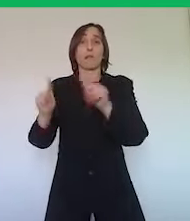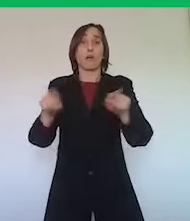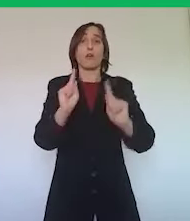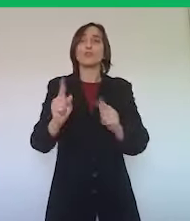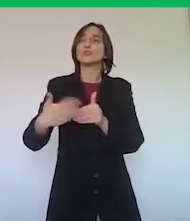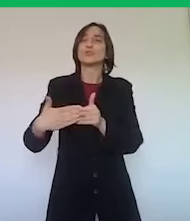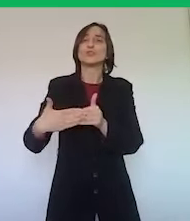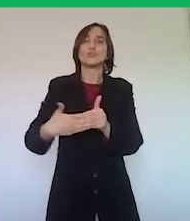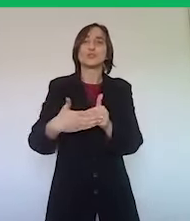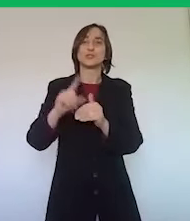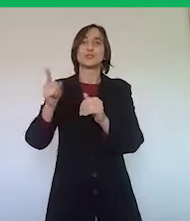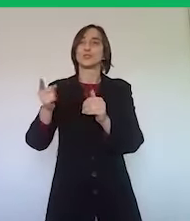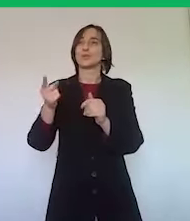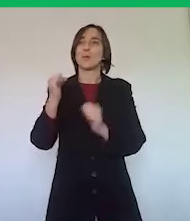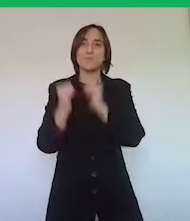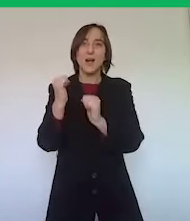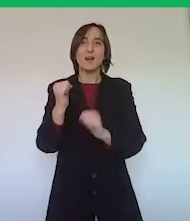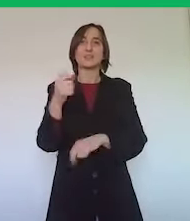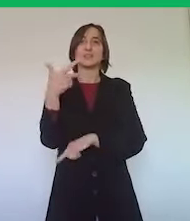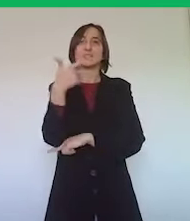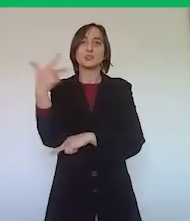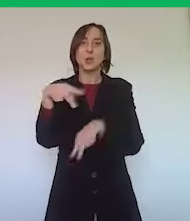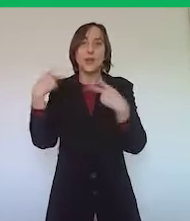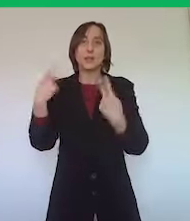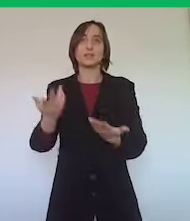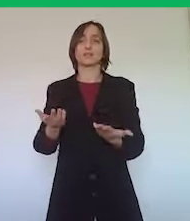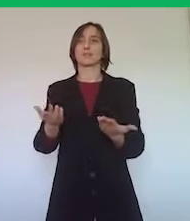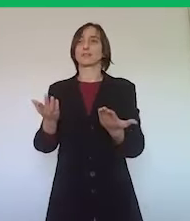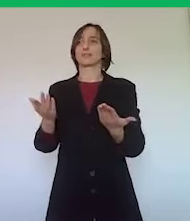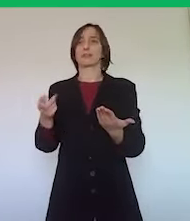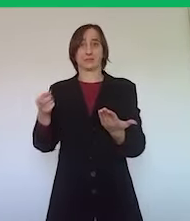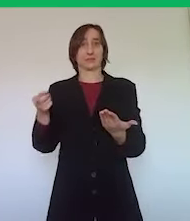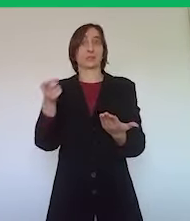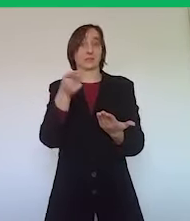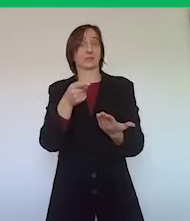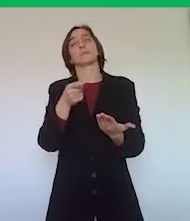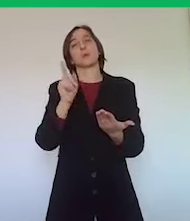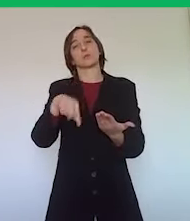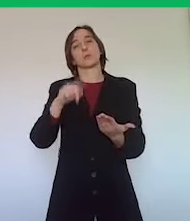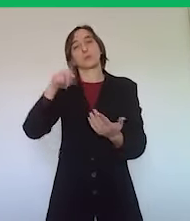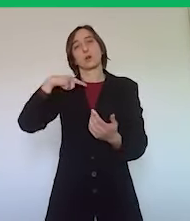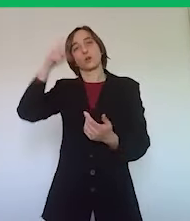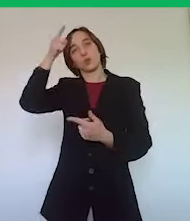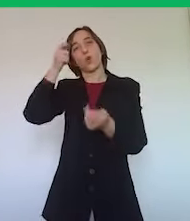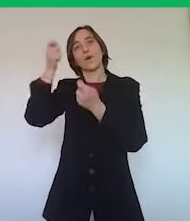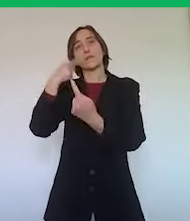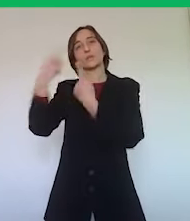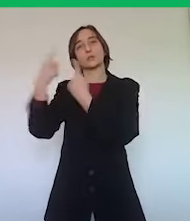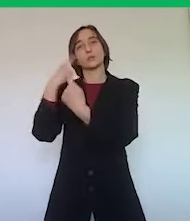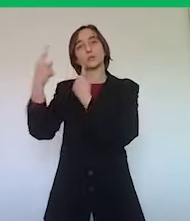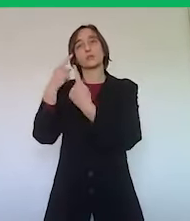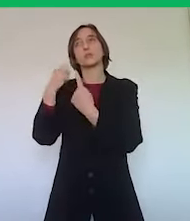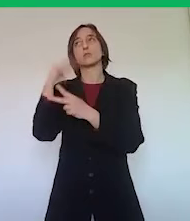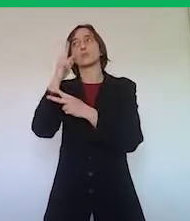esercizi di vicinato, i negozi, i bar, i ristoranti, anche su questo con il governo siamo impegnati a dare una